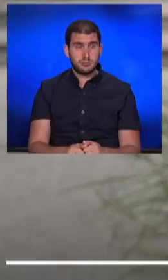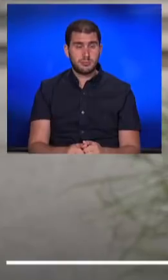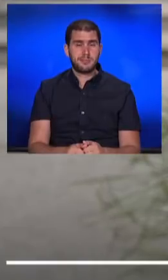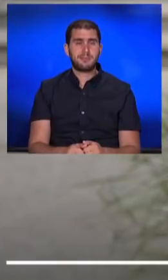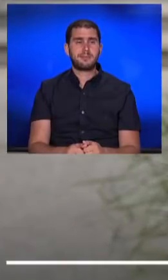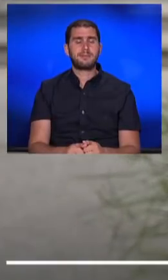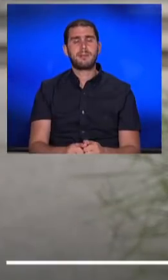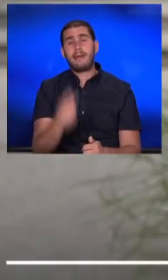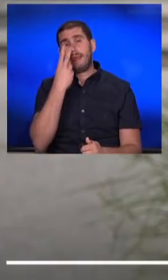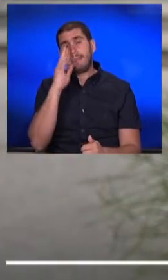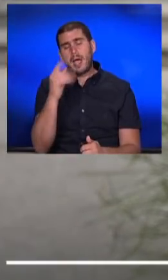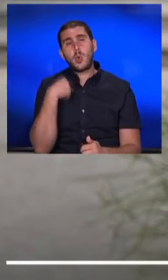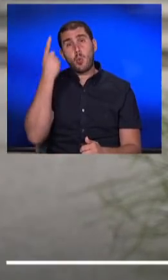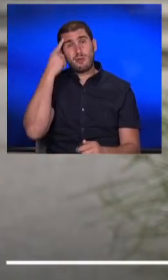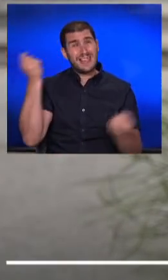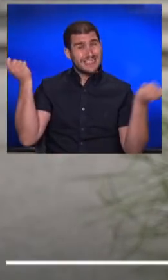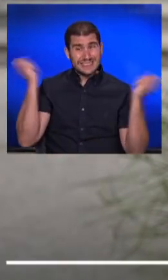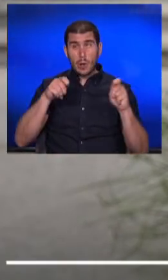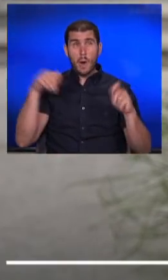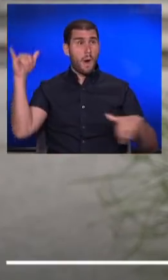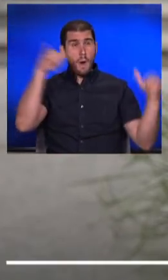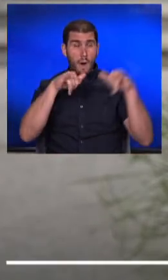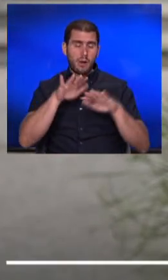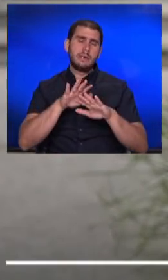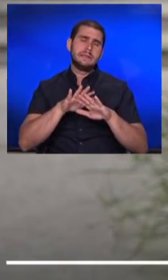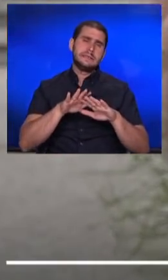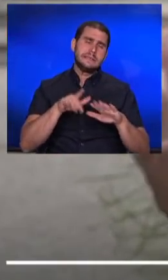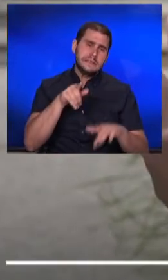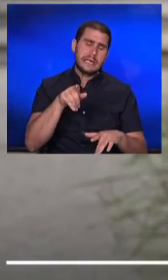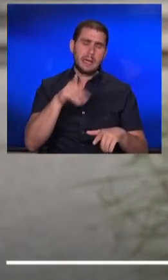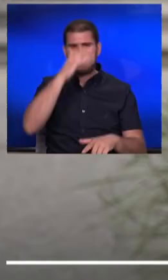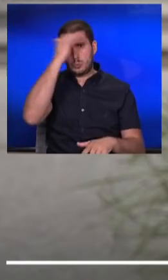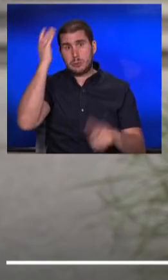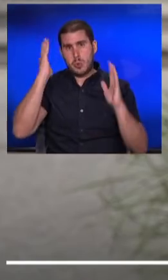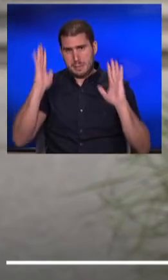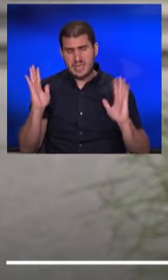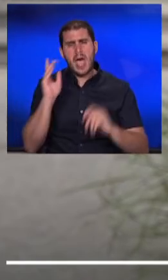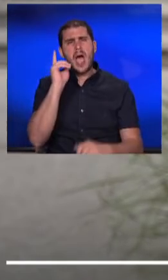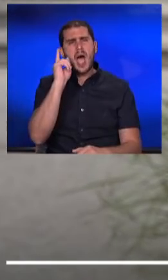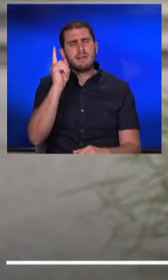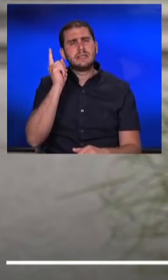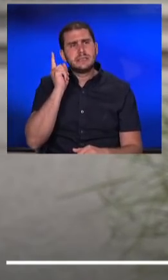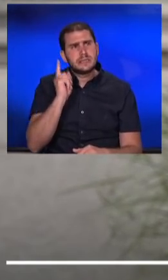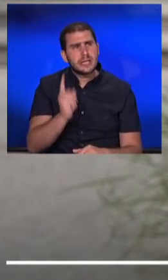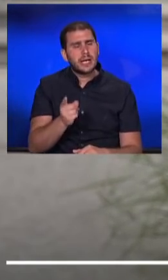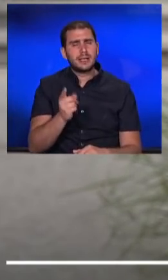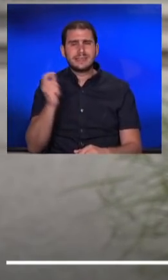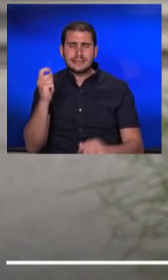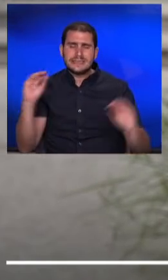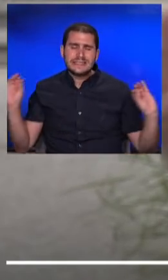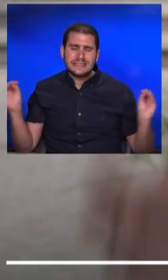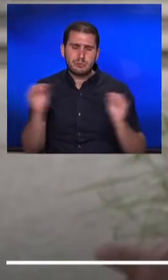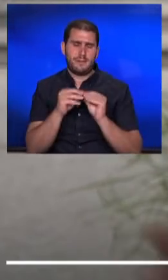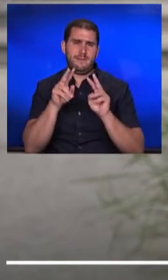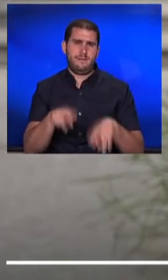תראי, אני חושבת שלסגור את השמיים זה אולי גדול מדי, אבל צריך לצמצם מאוד את